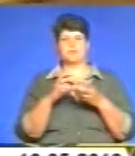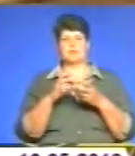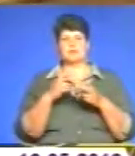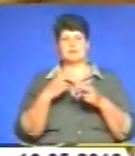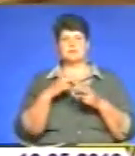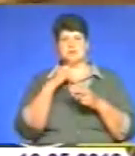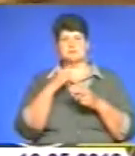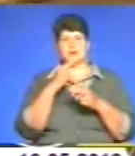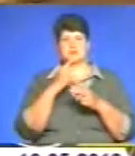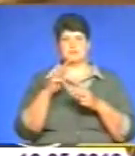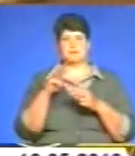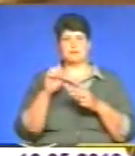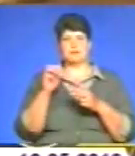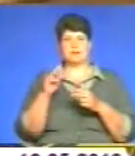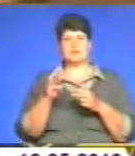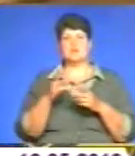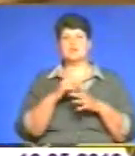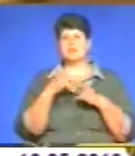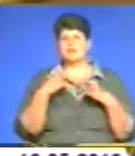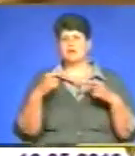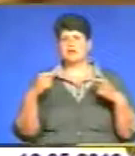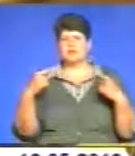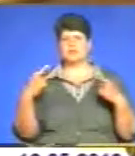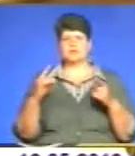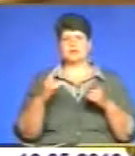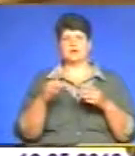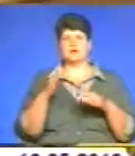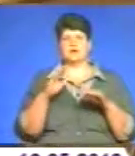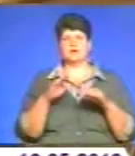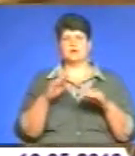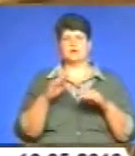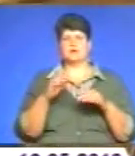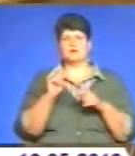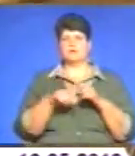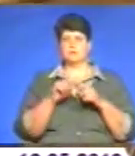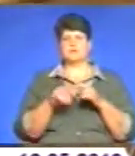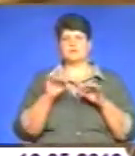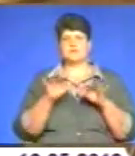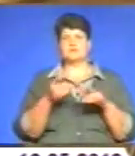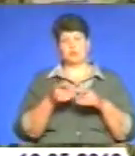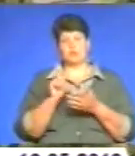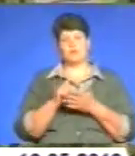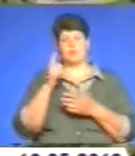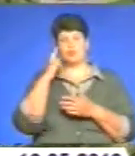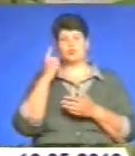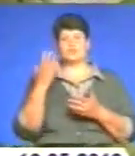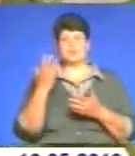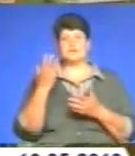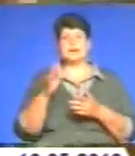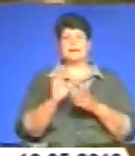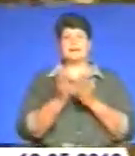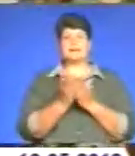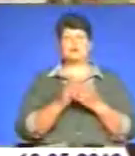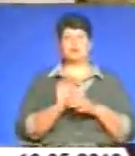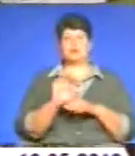точки зору ситуація, ні жодних інших регуляторних заходів. А ми повинні нарешті про це подумати. Книговидавці та митці